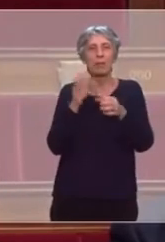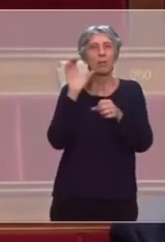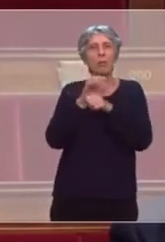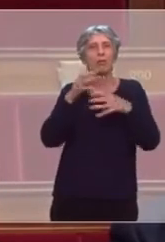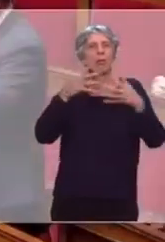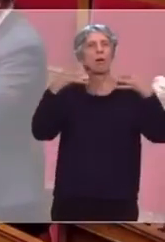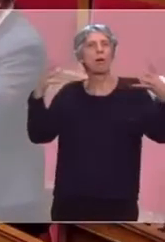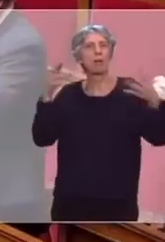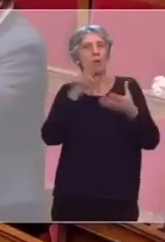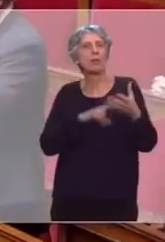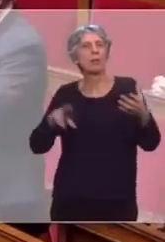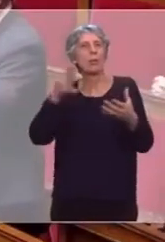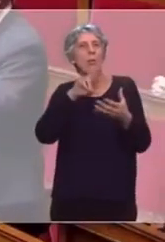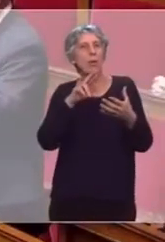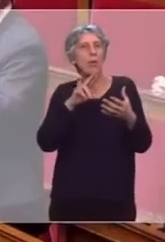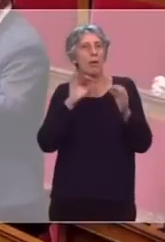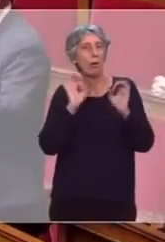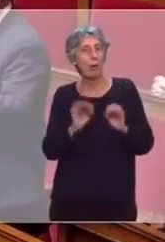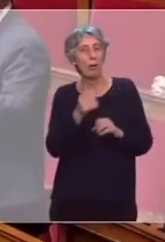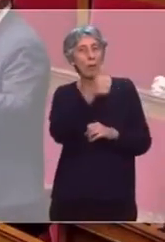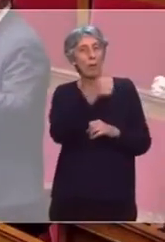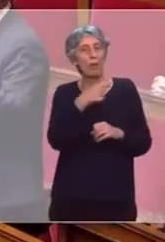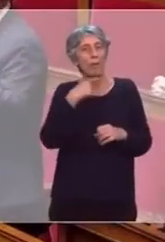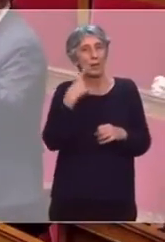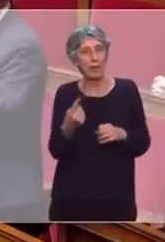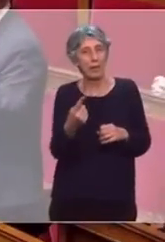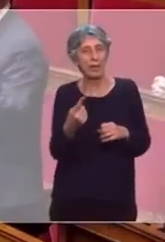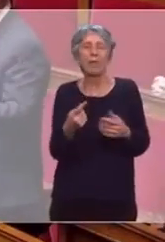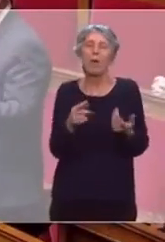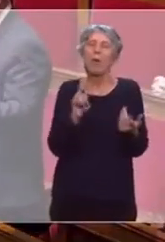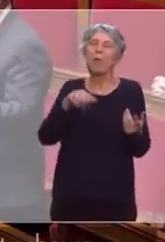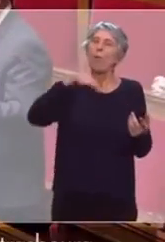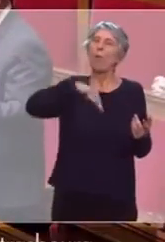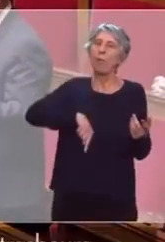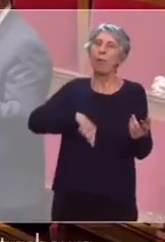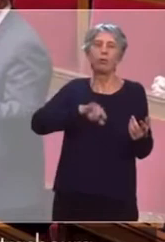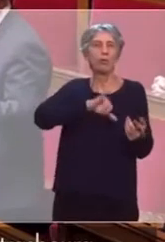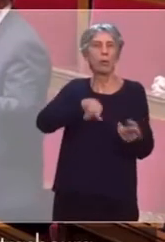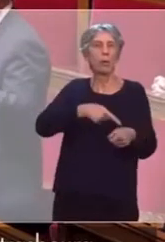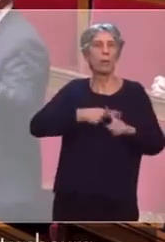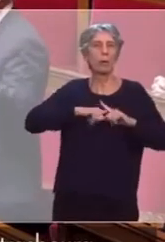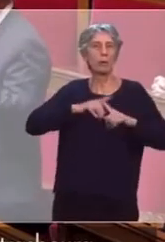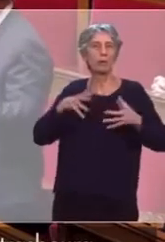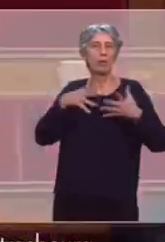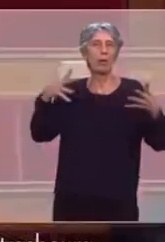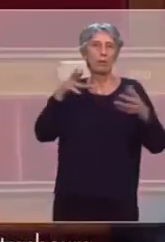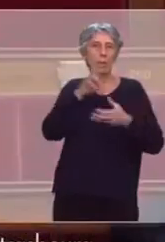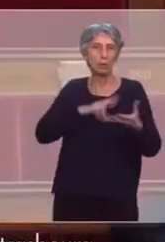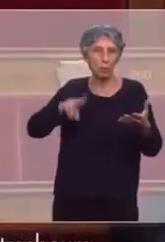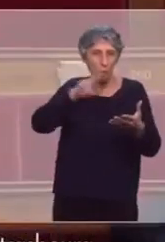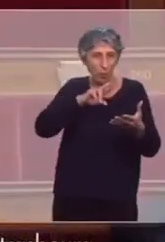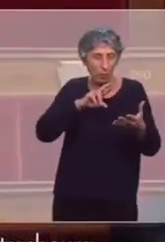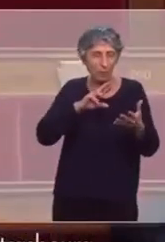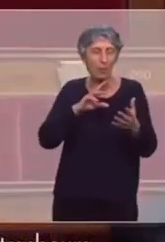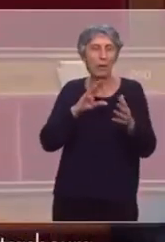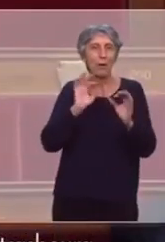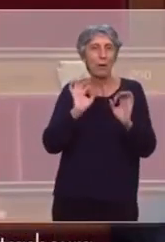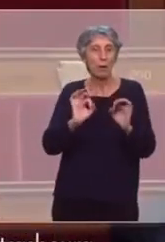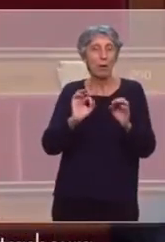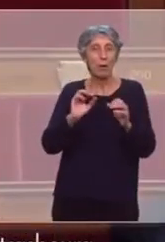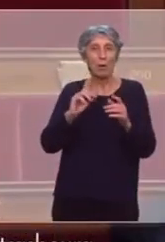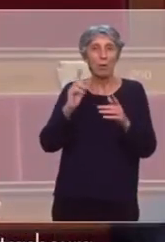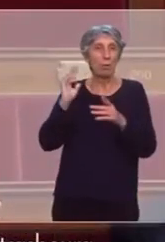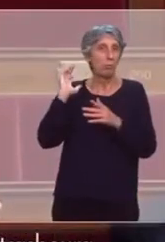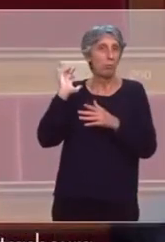discours. En effet, vous avez mentionné que vous n'aviez jamais vraiment été convaincu par ces grandes régions. Et depuis, certains ne cessent d